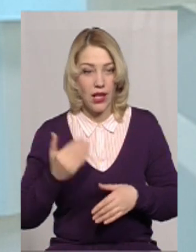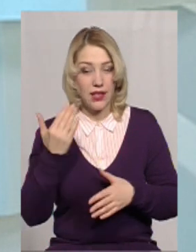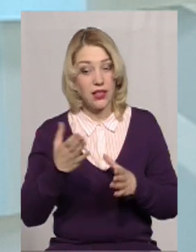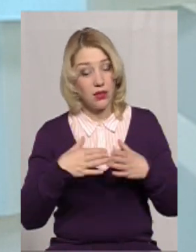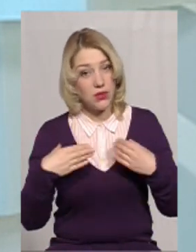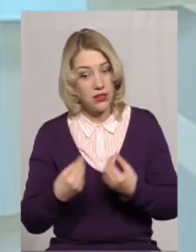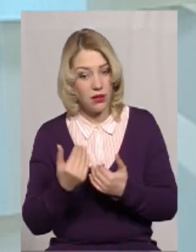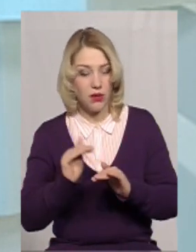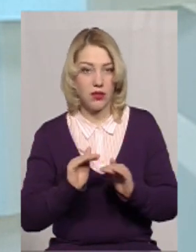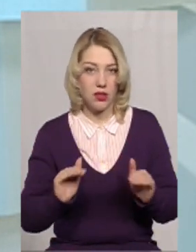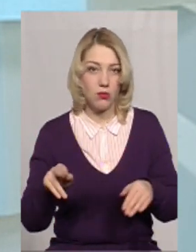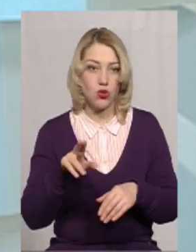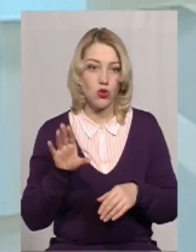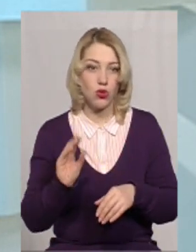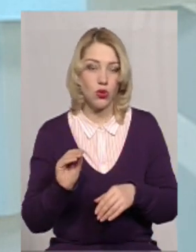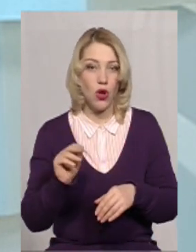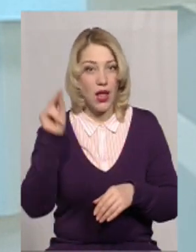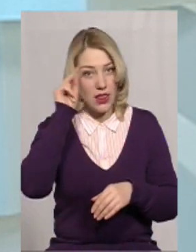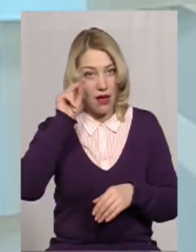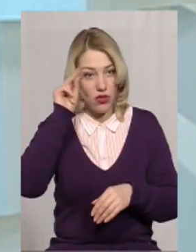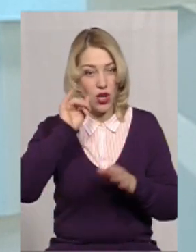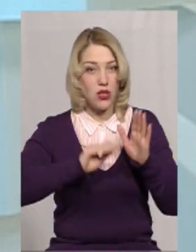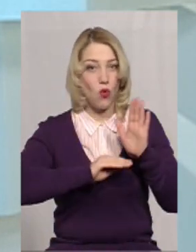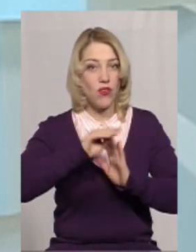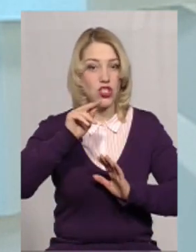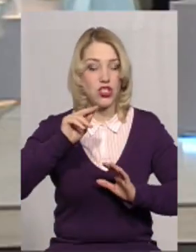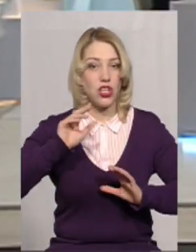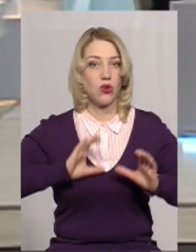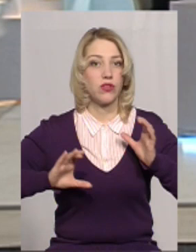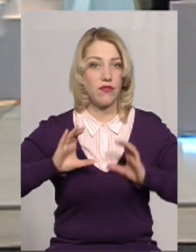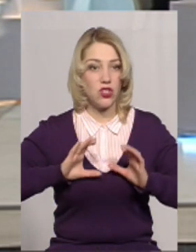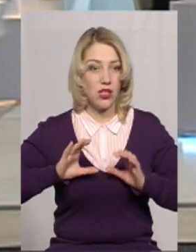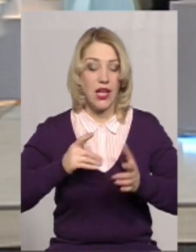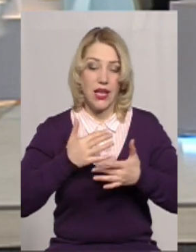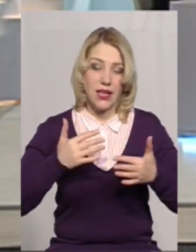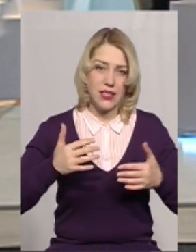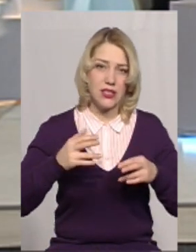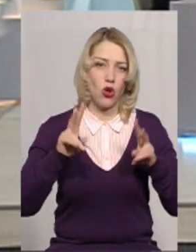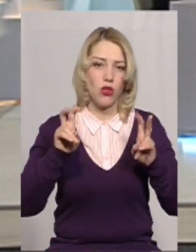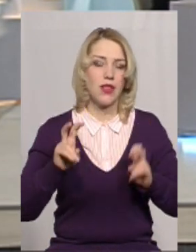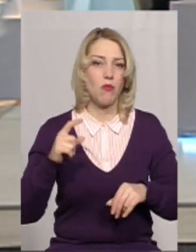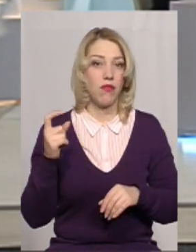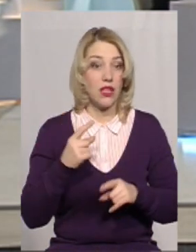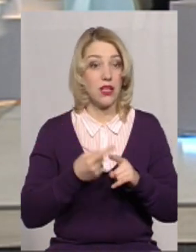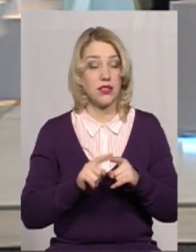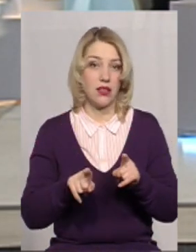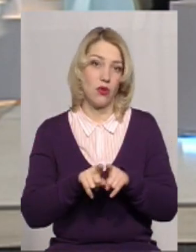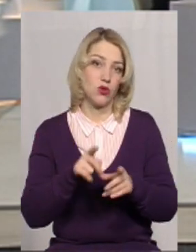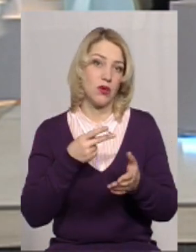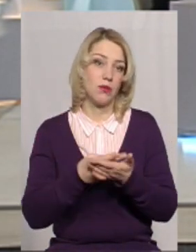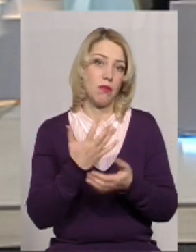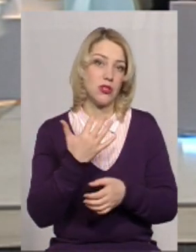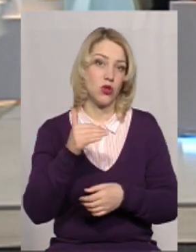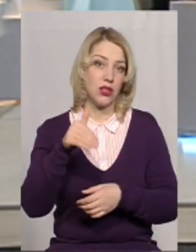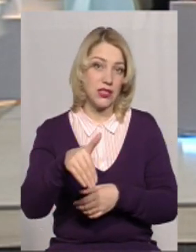їхнім сім'ям та дітям щодо навчання в вищих учбових закладах різного типу власності. Також на це передбачено